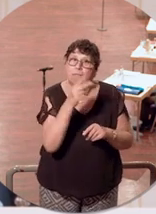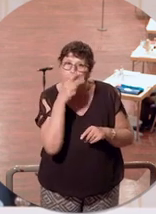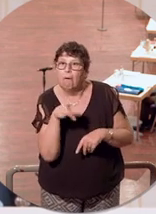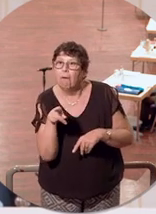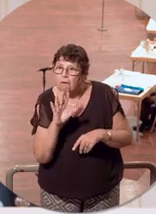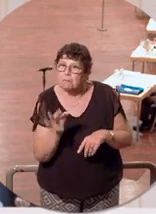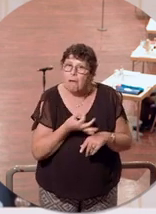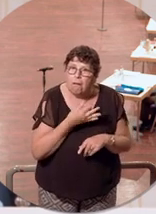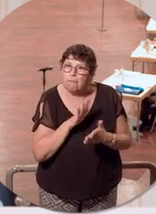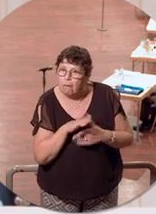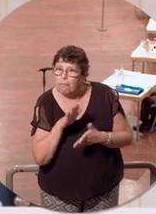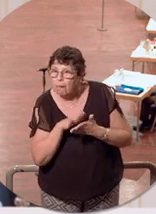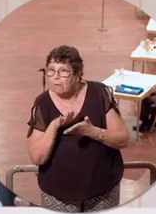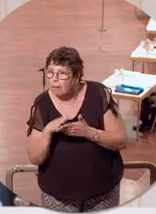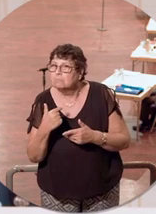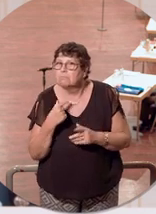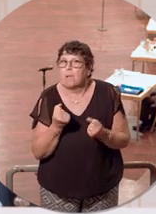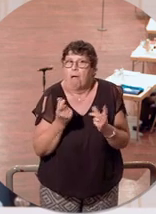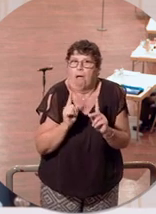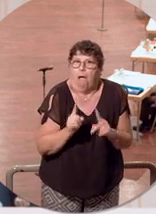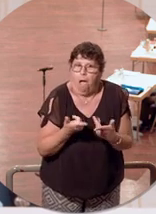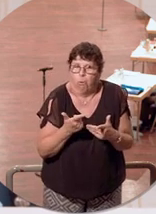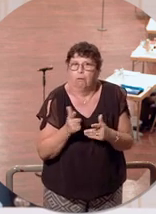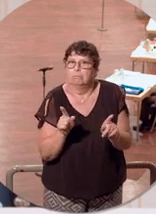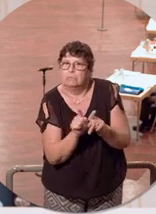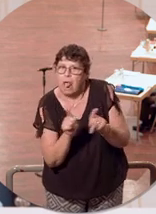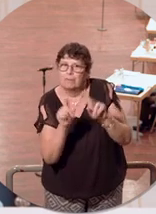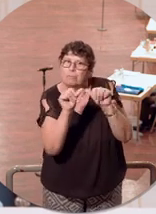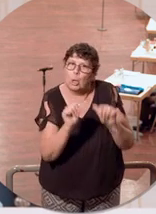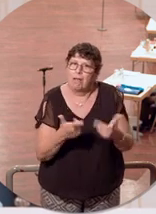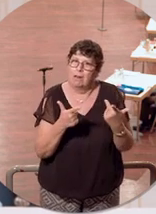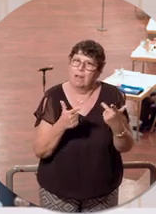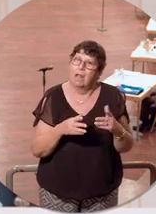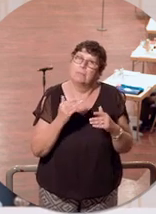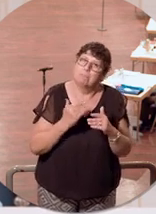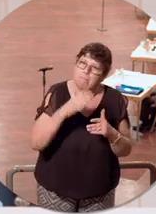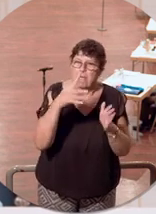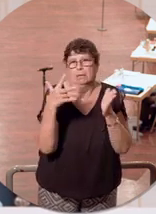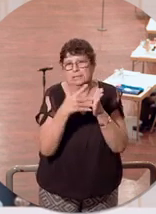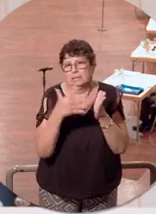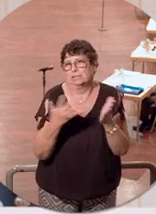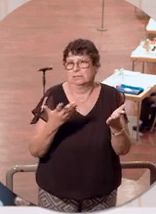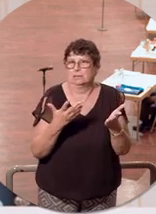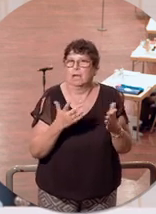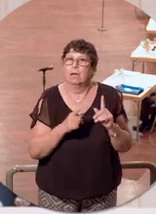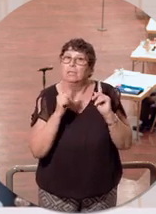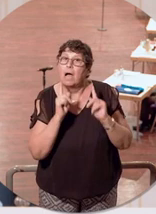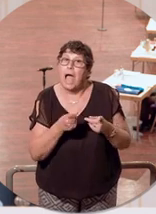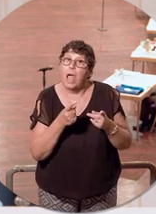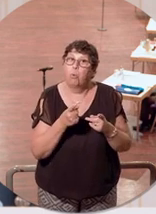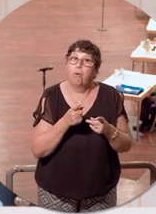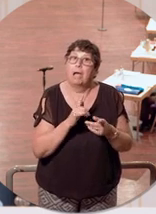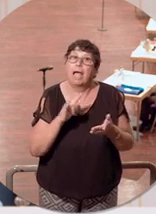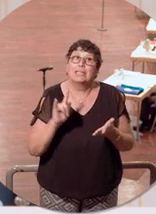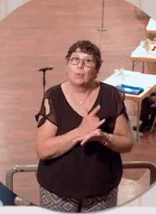Deutschland hat man jetzt Öffnungen nach der Notbremse mit einer ausgeweiteten Teststrategie verknüpft. Sogar die New York Times